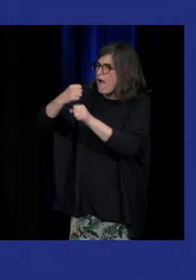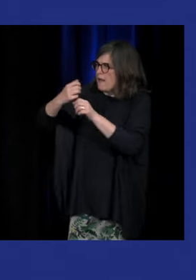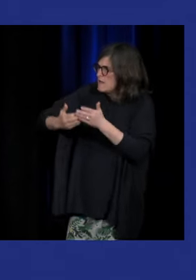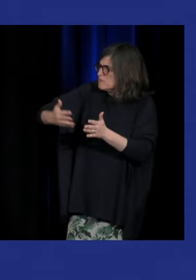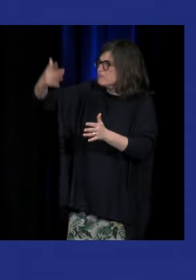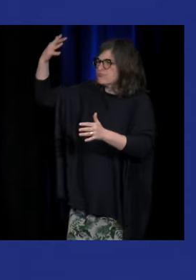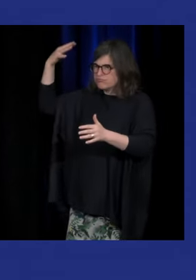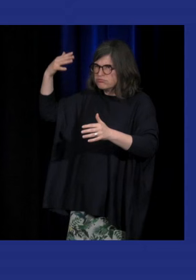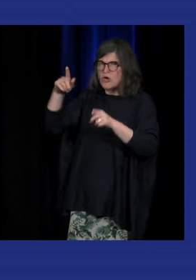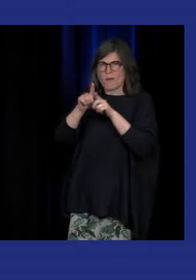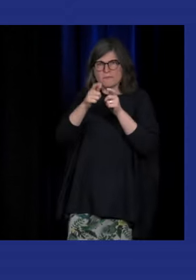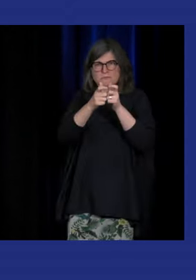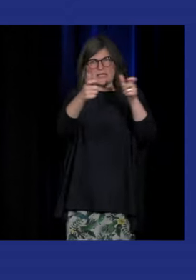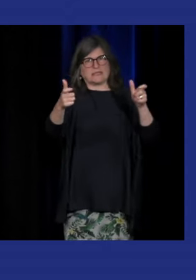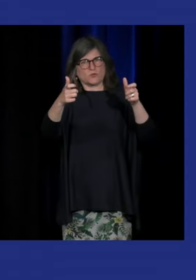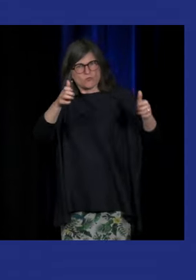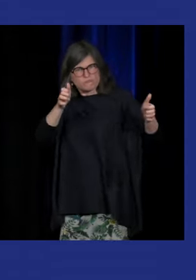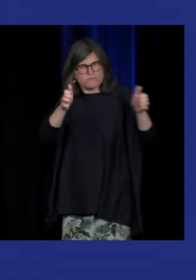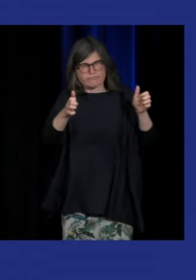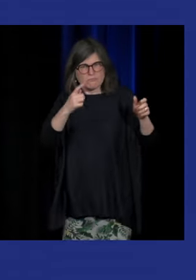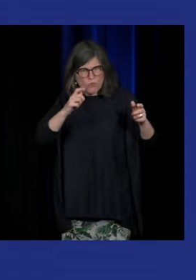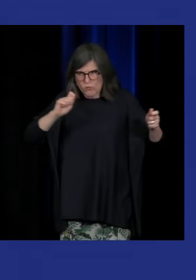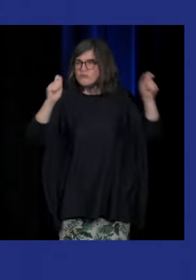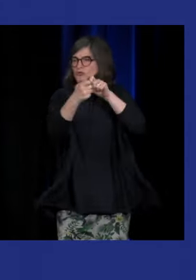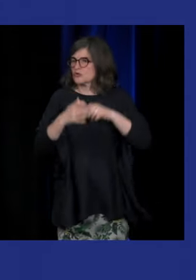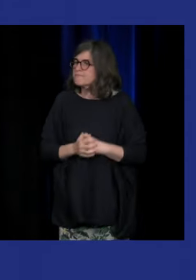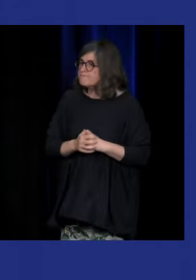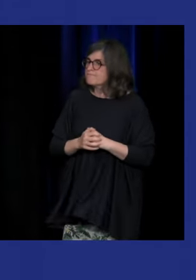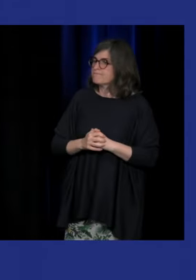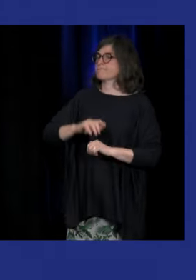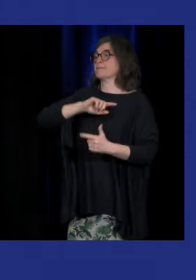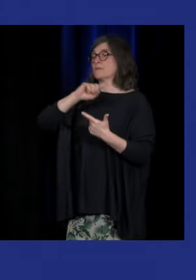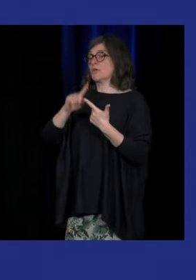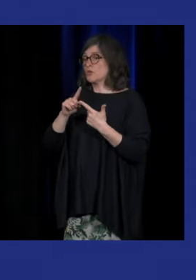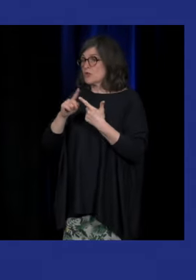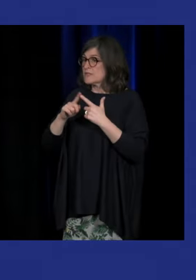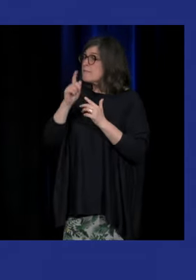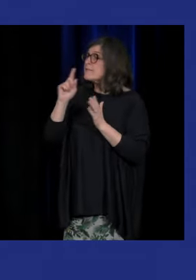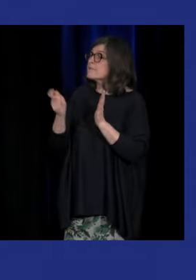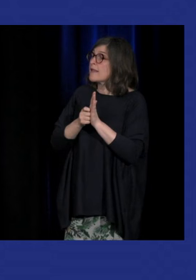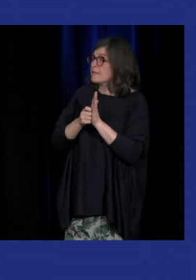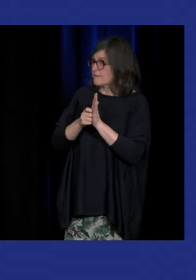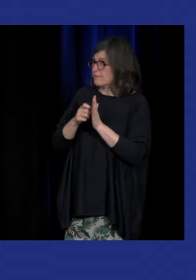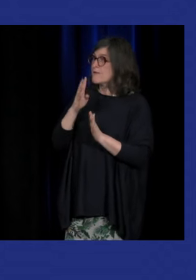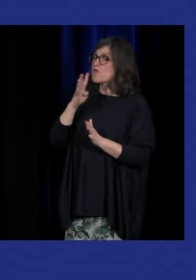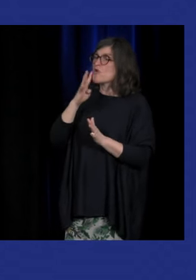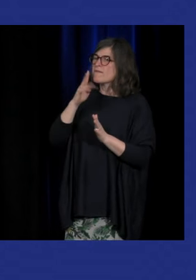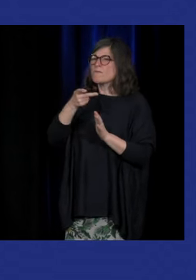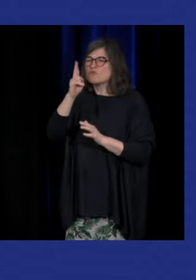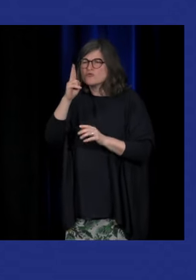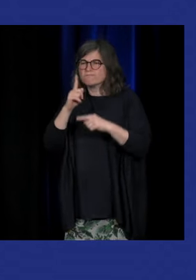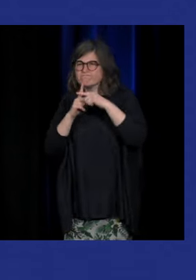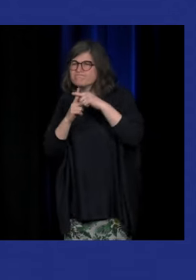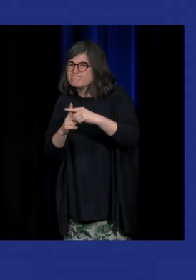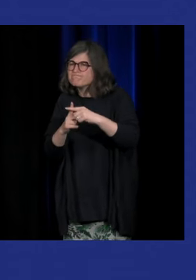en fait ces institutions et ont contribué à les transformer et puis dans un deuxième temps la deuxième séance on a plutôt cherché à mettre l'accent sur l